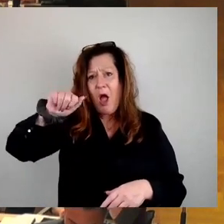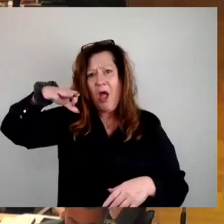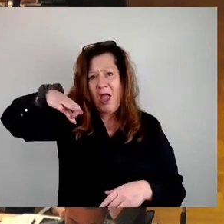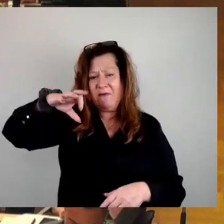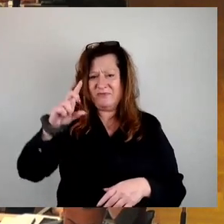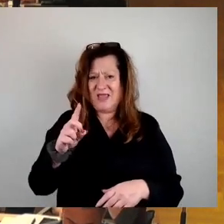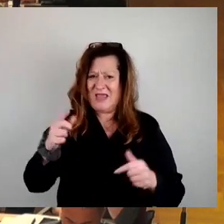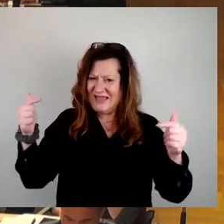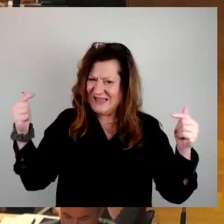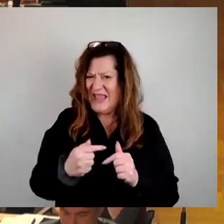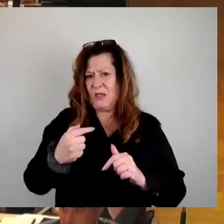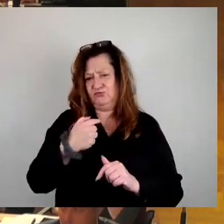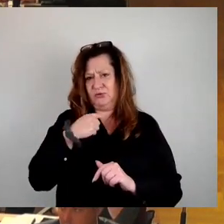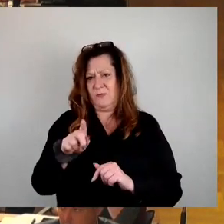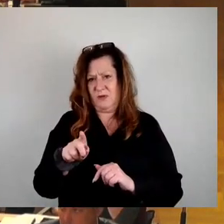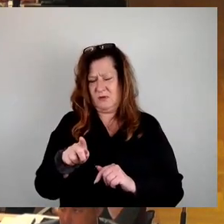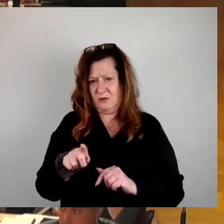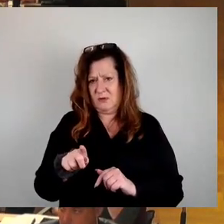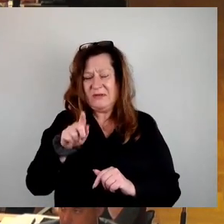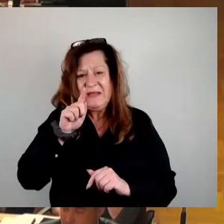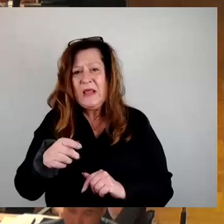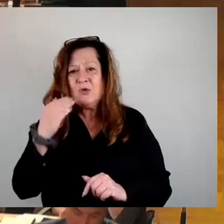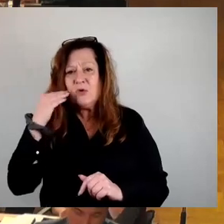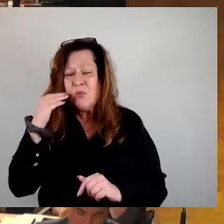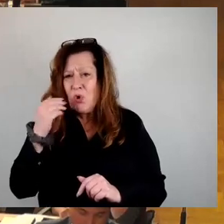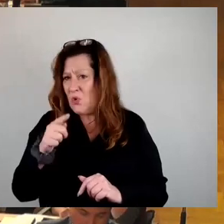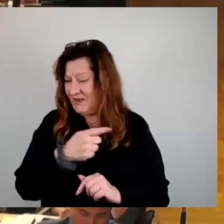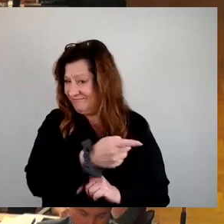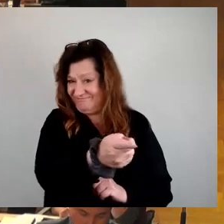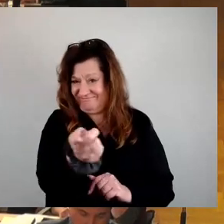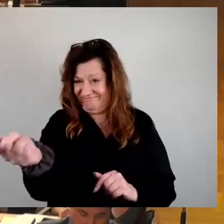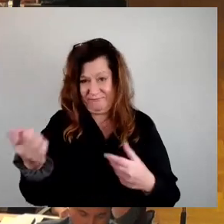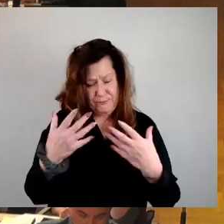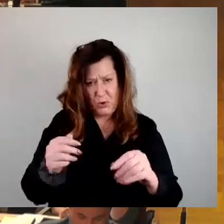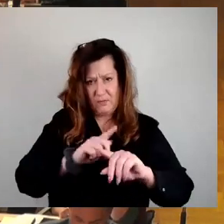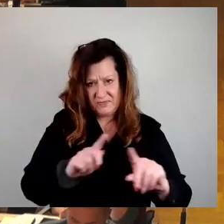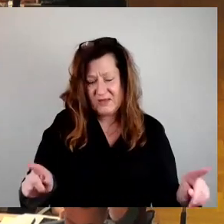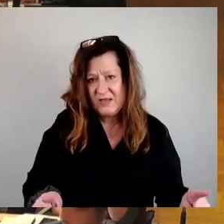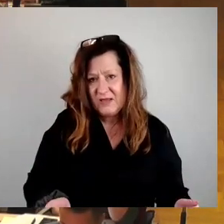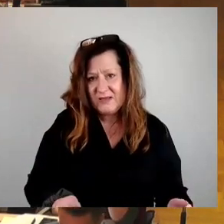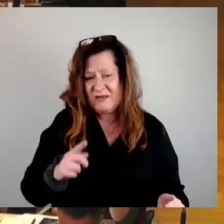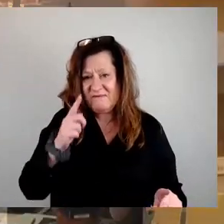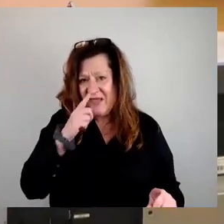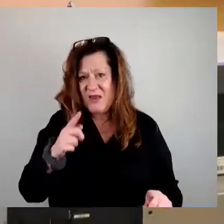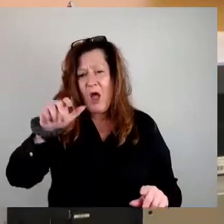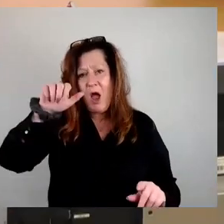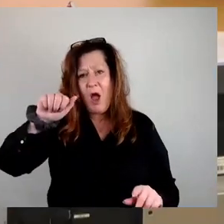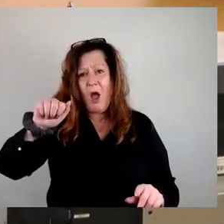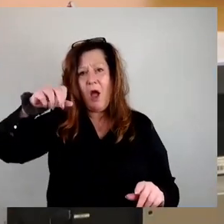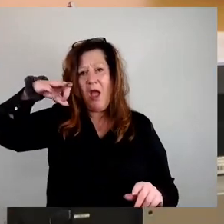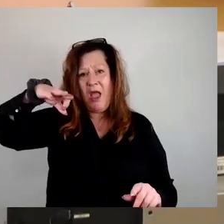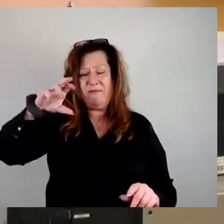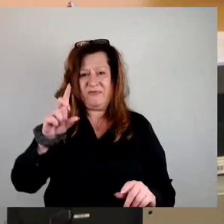dagegen gestimmt und Sie hätten diese Wohnung niemals bekommen, wenn die AfD sich hier im Stadtrat durchgesetzt hätte. Das will ich noch mal ganz klar sagen. Und Sie